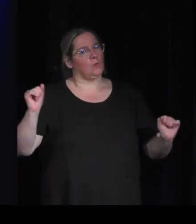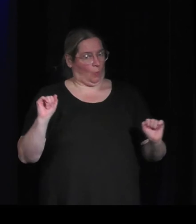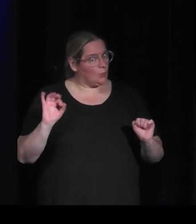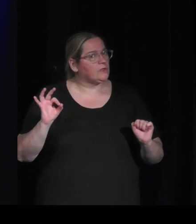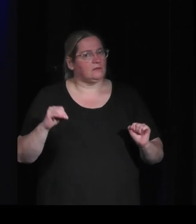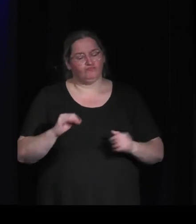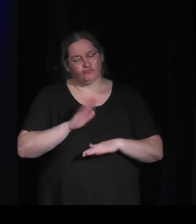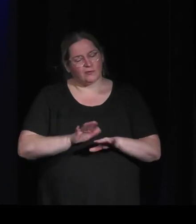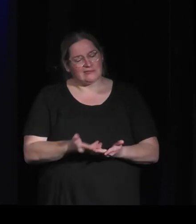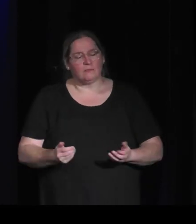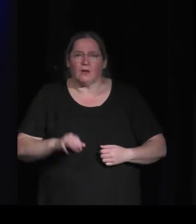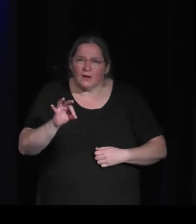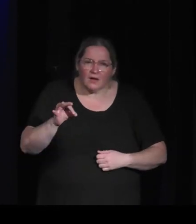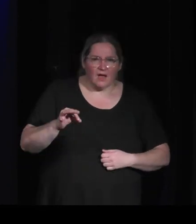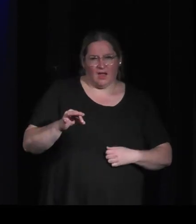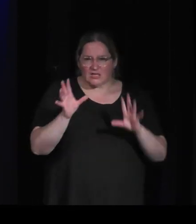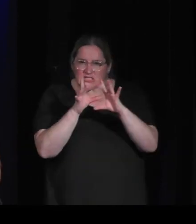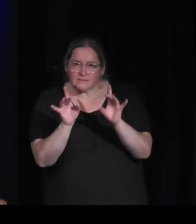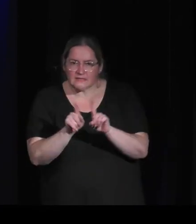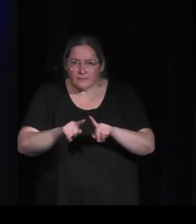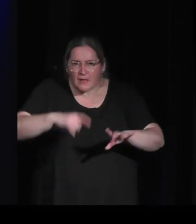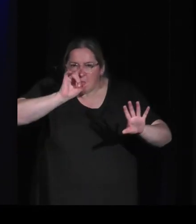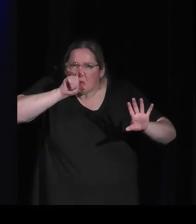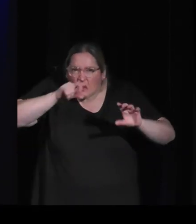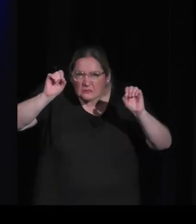disais je leur disais ah c'est c'est de la sorcellerie